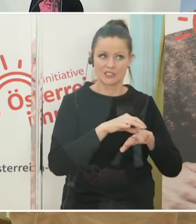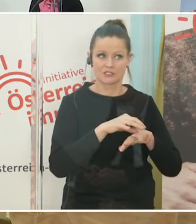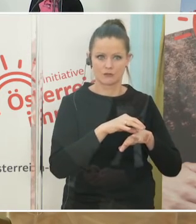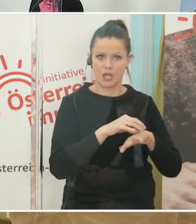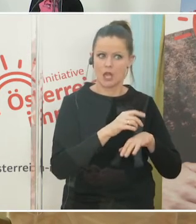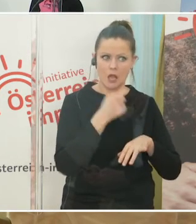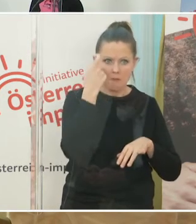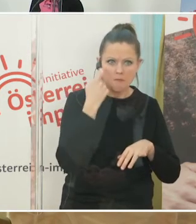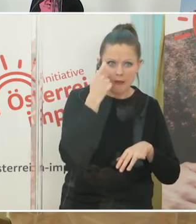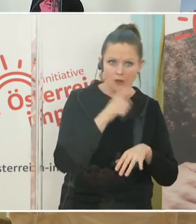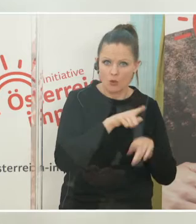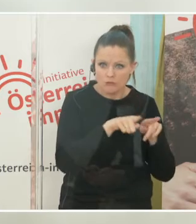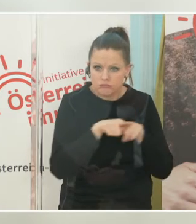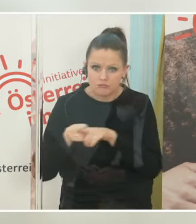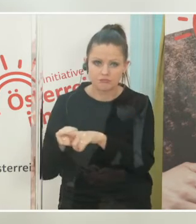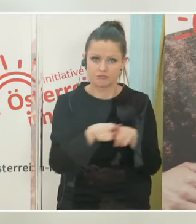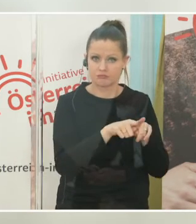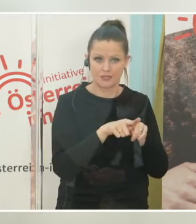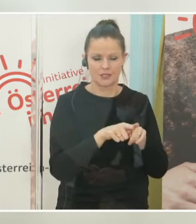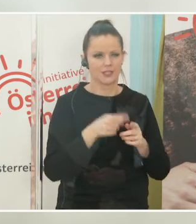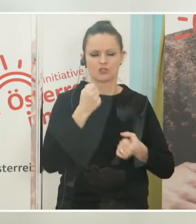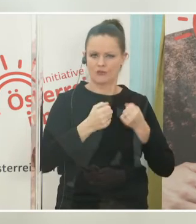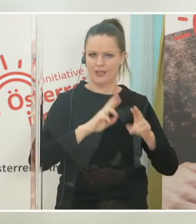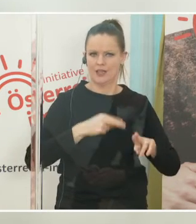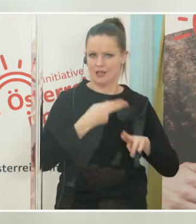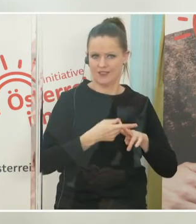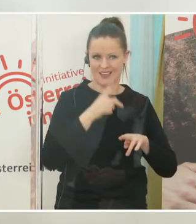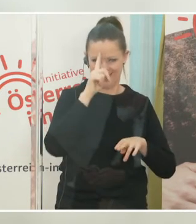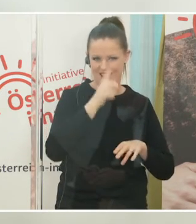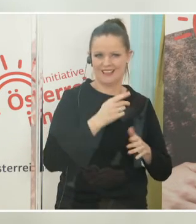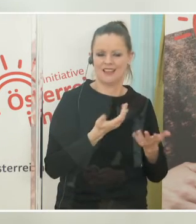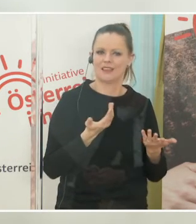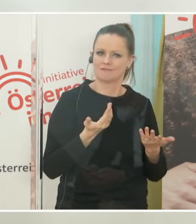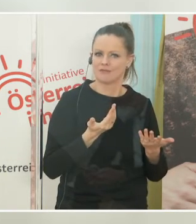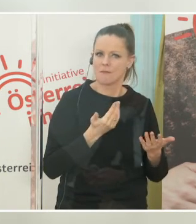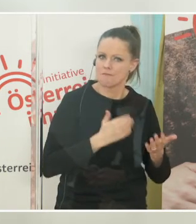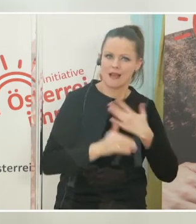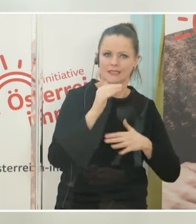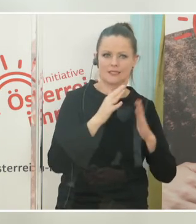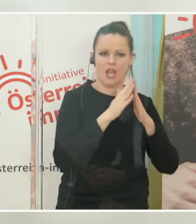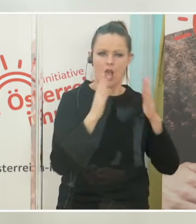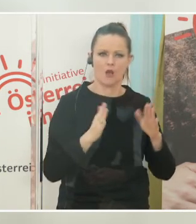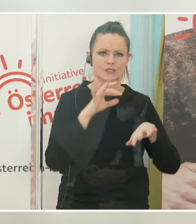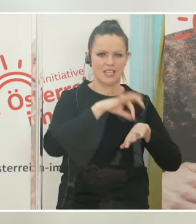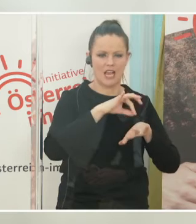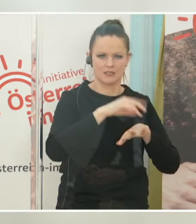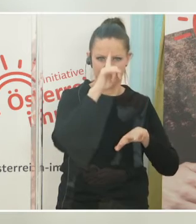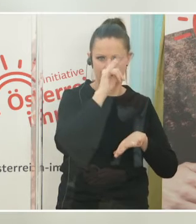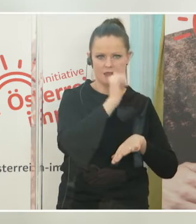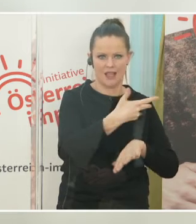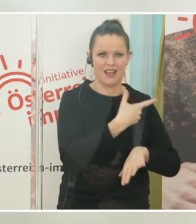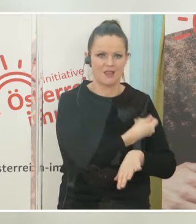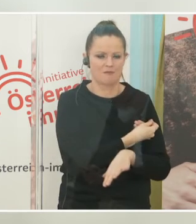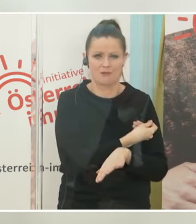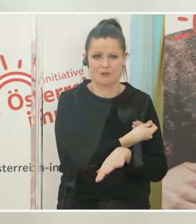dass auf jeden Fall der Großteil hinter der Impfung steht. Natürlich gibt es immer verschiedene Meinungen, wie auch eben in der Bevölkerung.